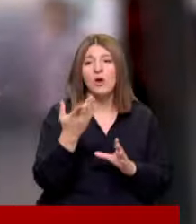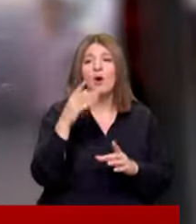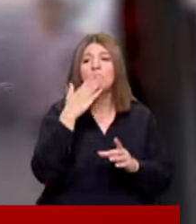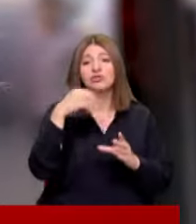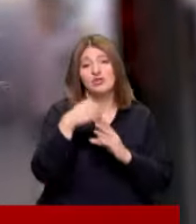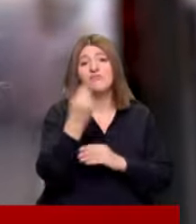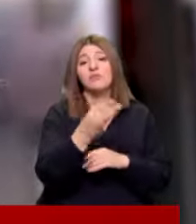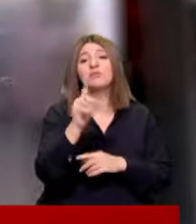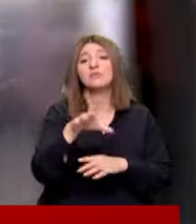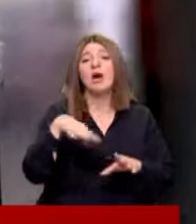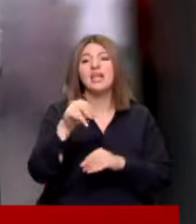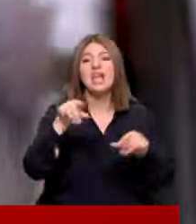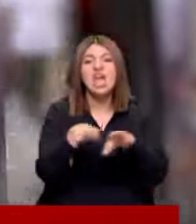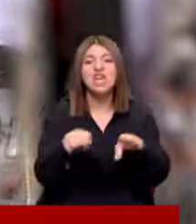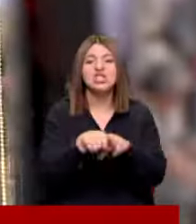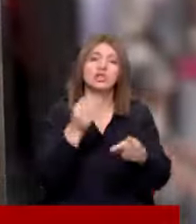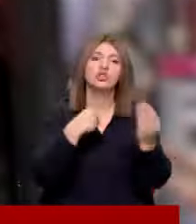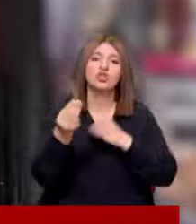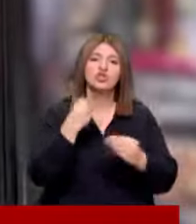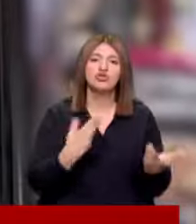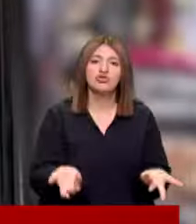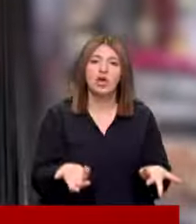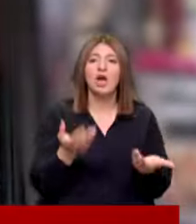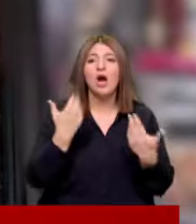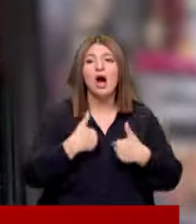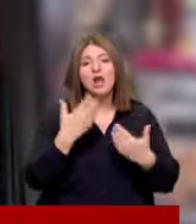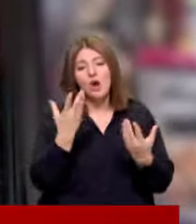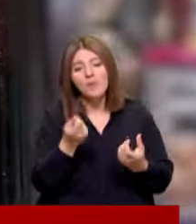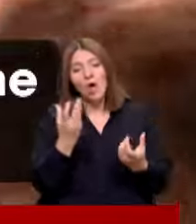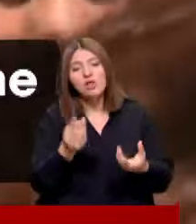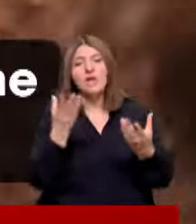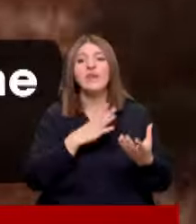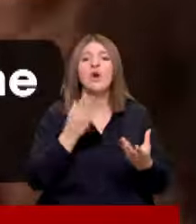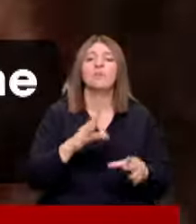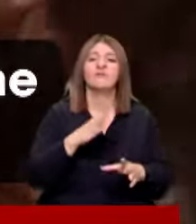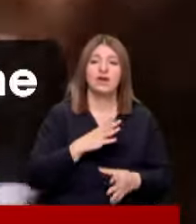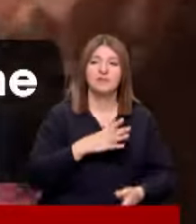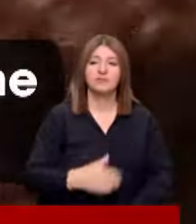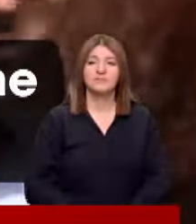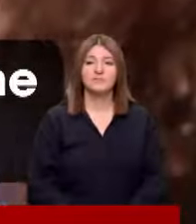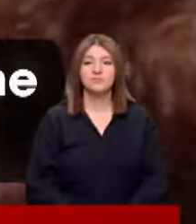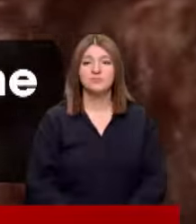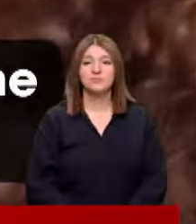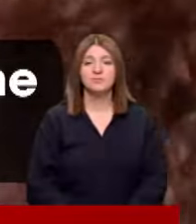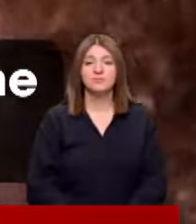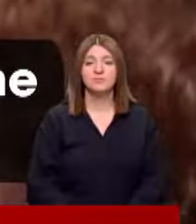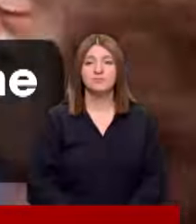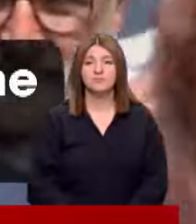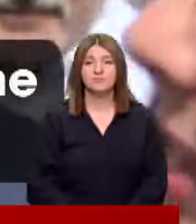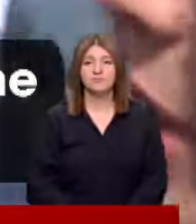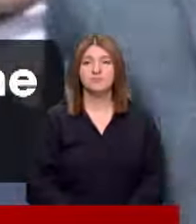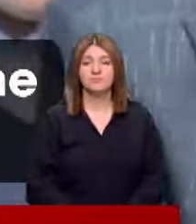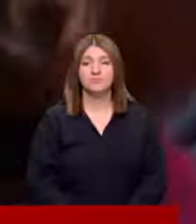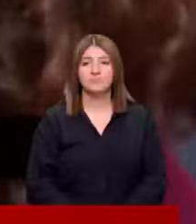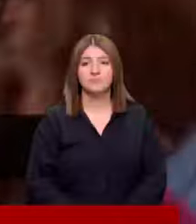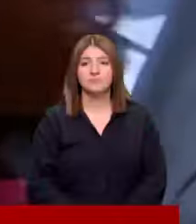verilmeli lazım Herkes eşit şekilde yiyecek yani Durumu olan var olmayan var Velilerim ve derneklerim Bir öğün ücretsiz beslenme ile